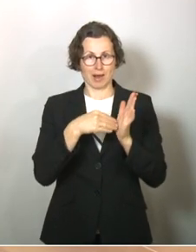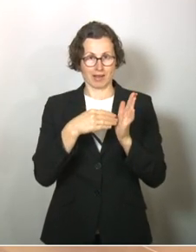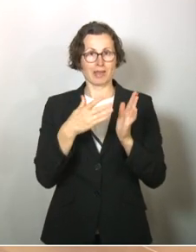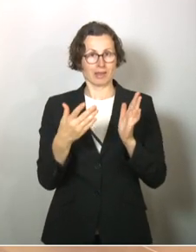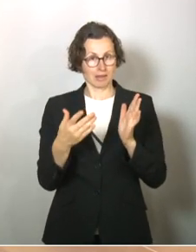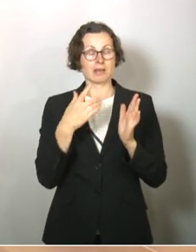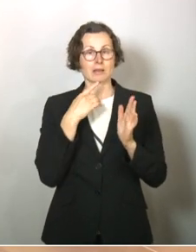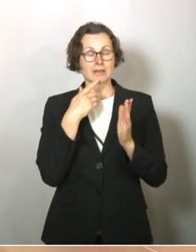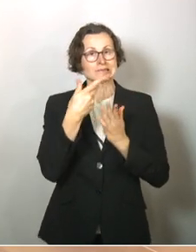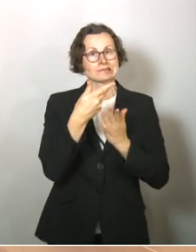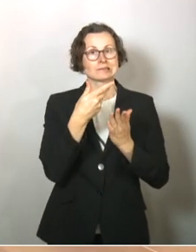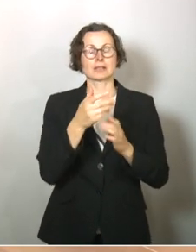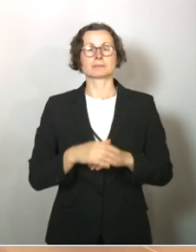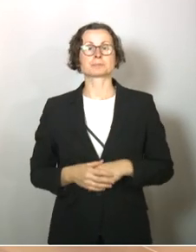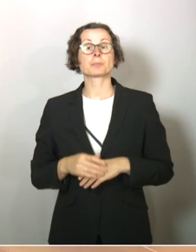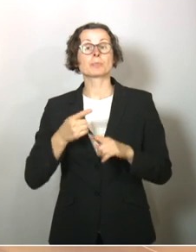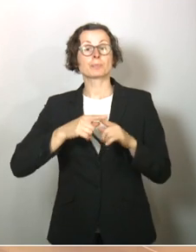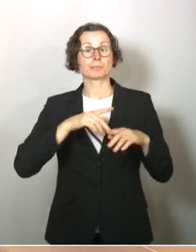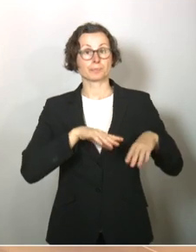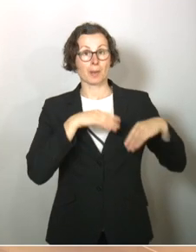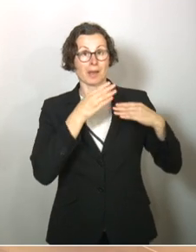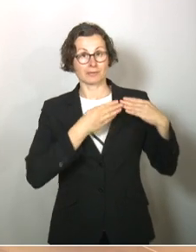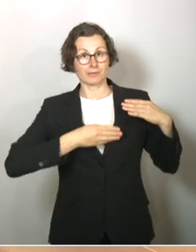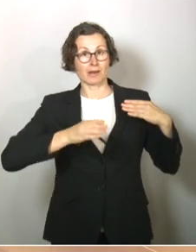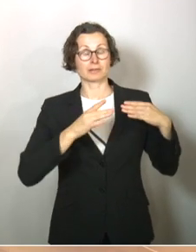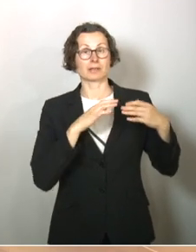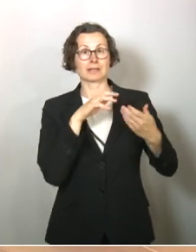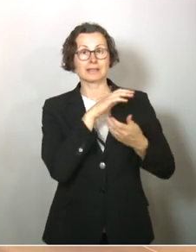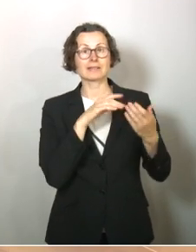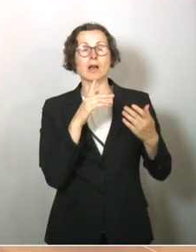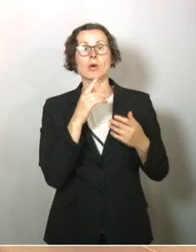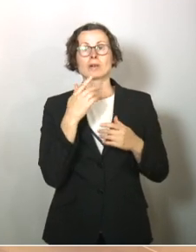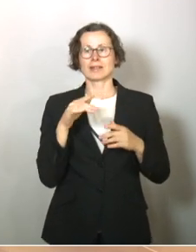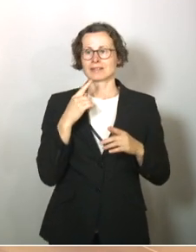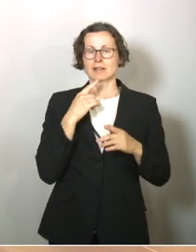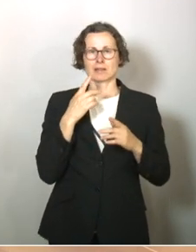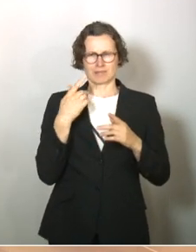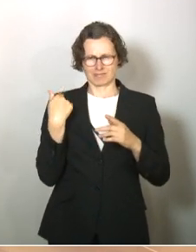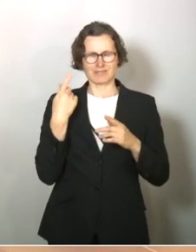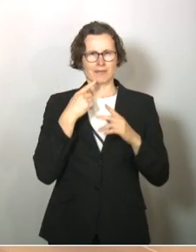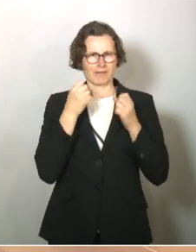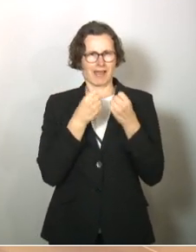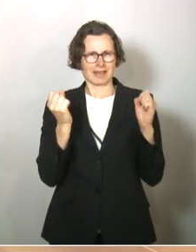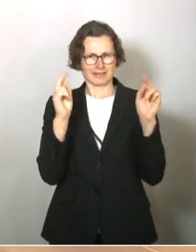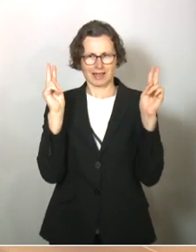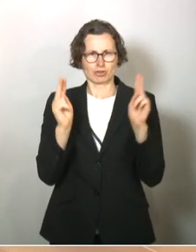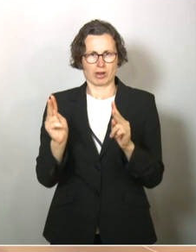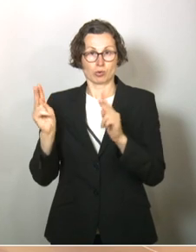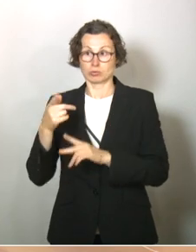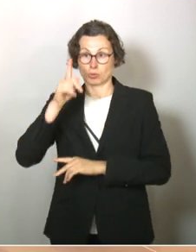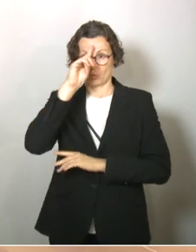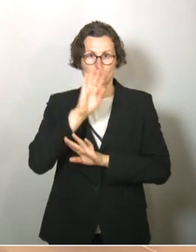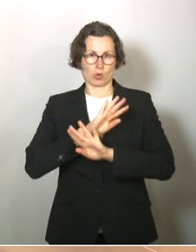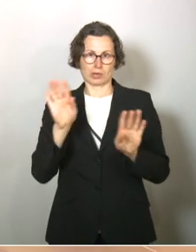eine Rolle. Und es hat am Anfang auch den Versuch gegeben, dass man die radikalen Freiheitseinschränkungen, wie wir sie so in Deutschland noch nie